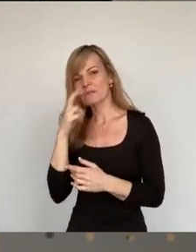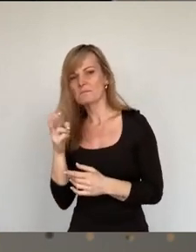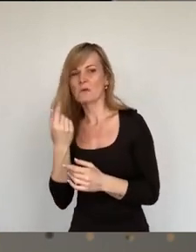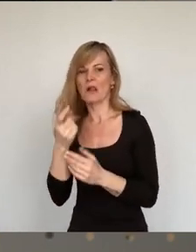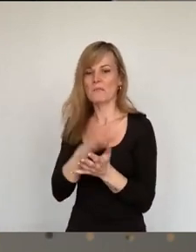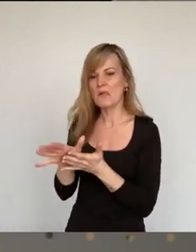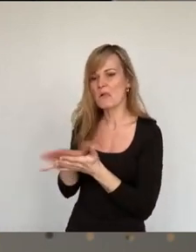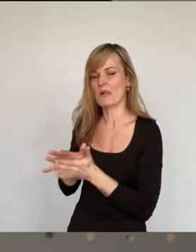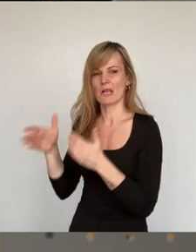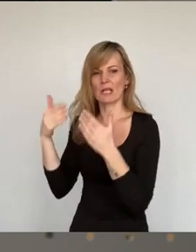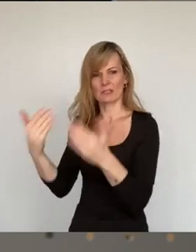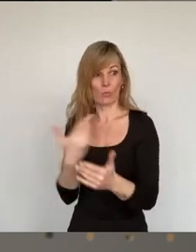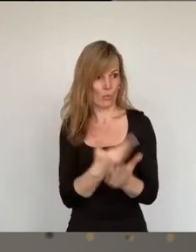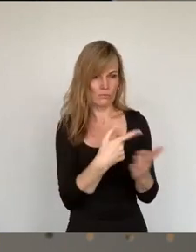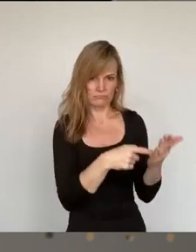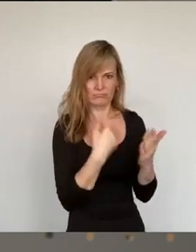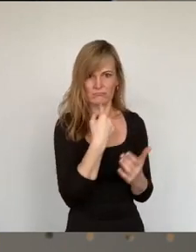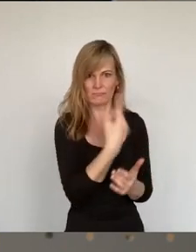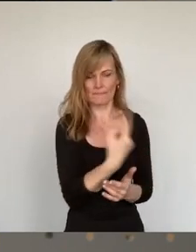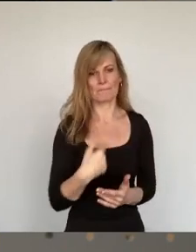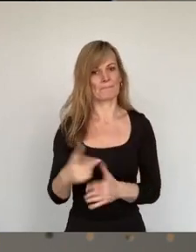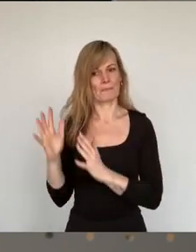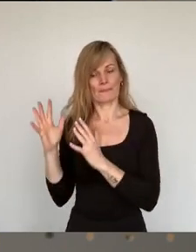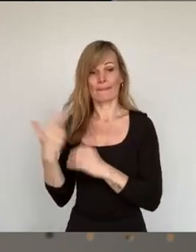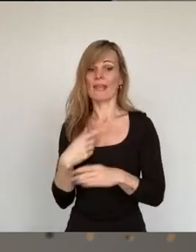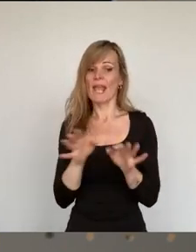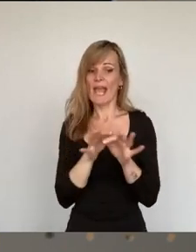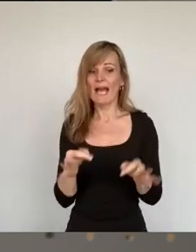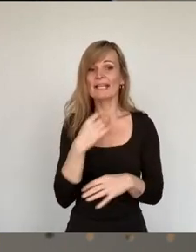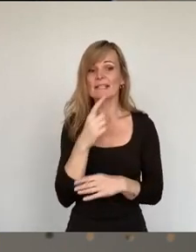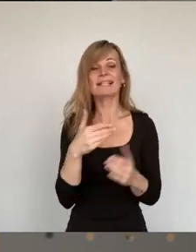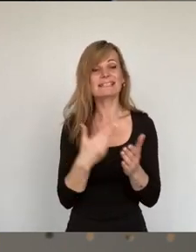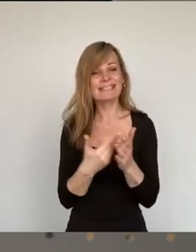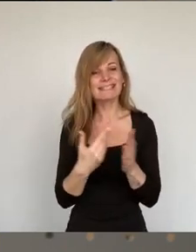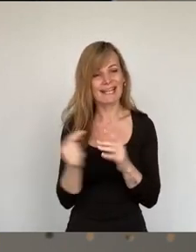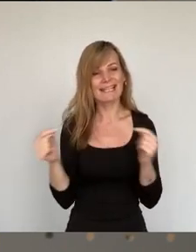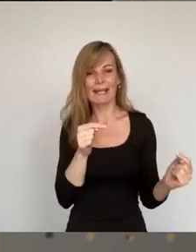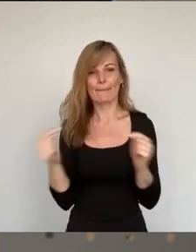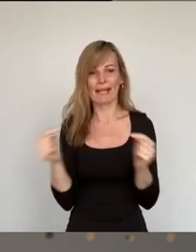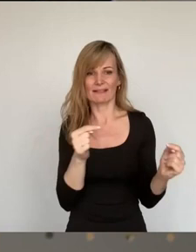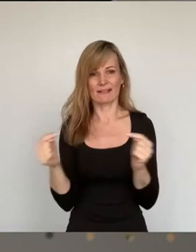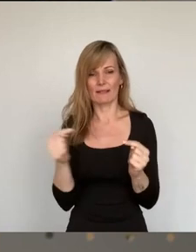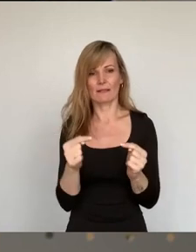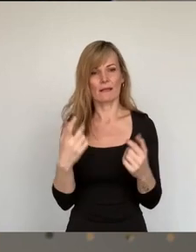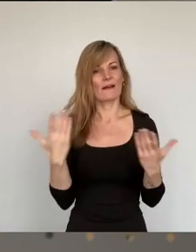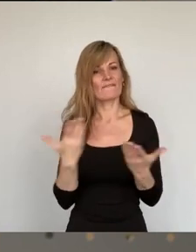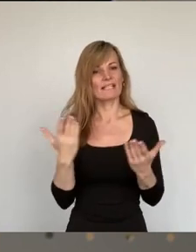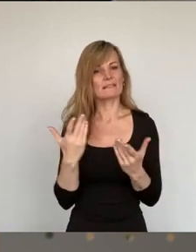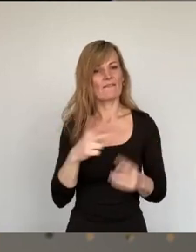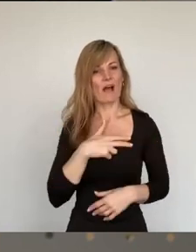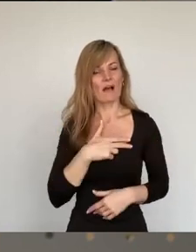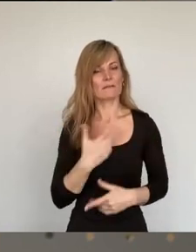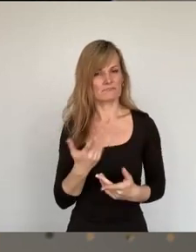sage es ganz ehrlich, im Kern geht es bei dieser Debatte um Macht. Es geht